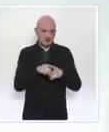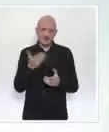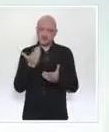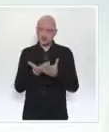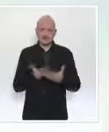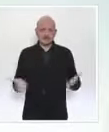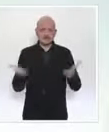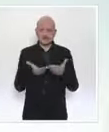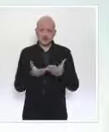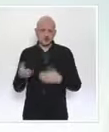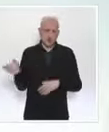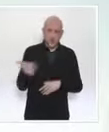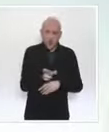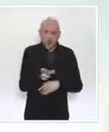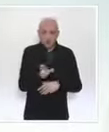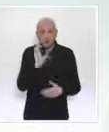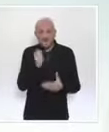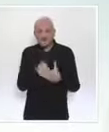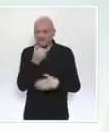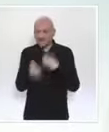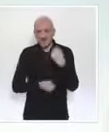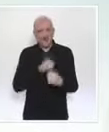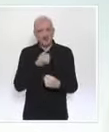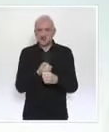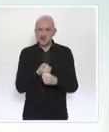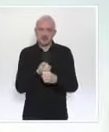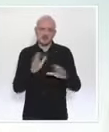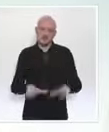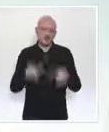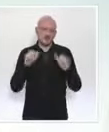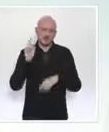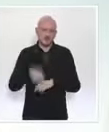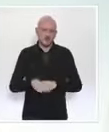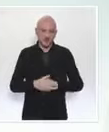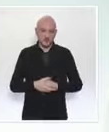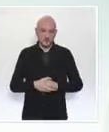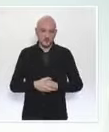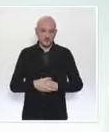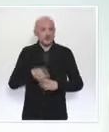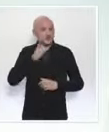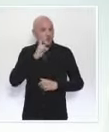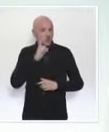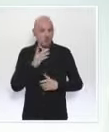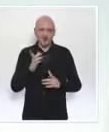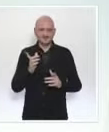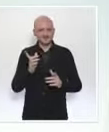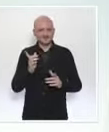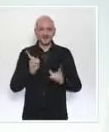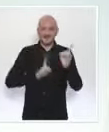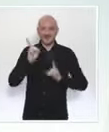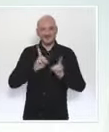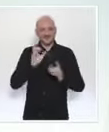'occasion des fêtes de fin d'année, parce que c'est une période propice au regroupement. Nous devons être ensemble